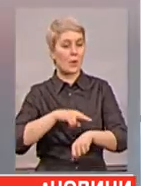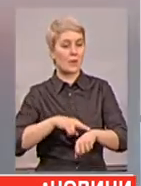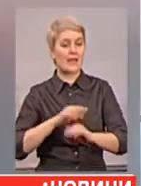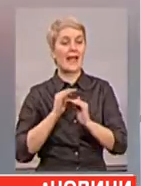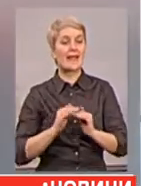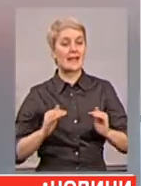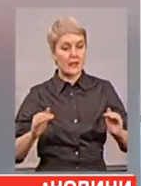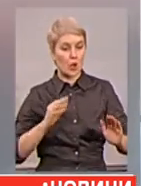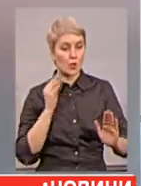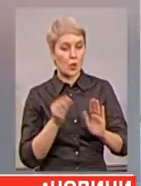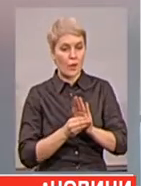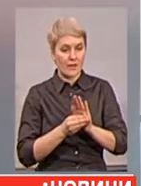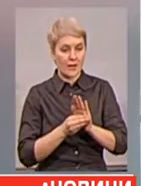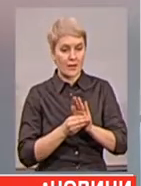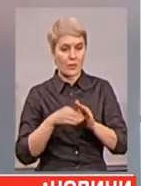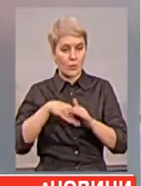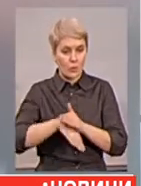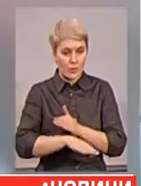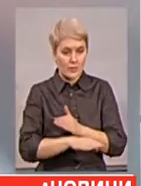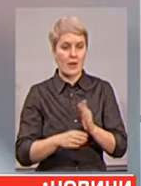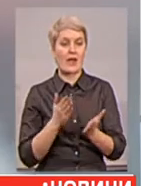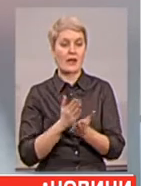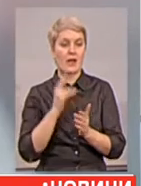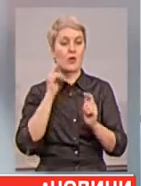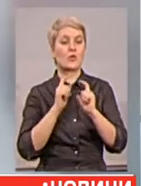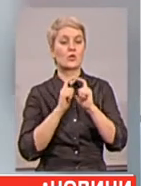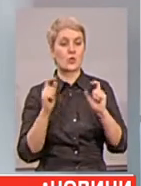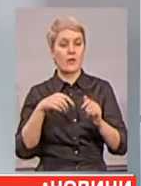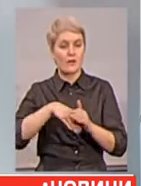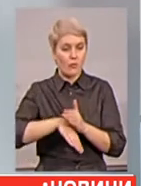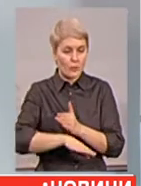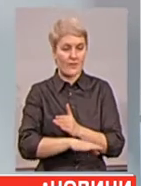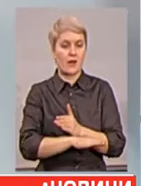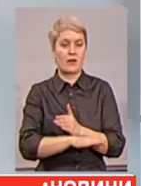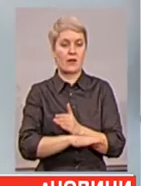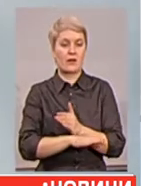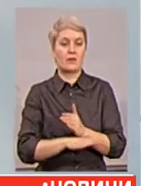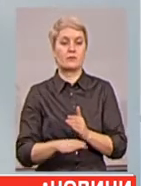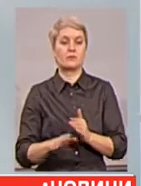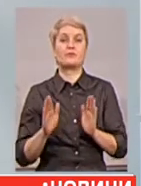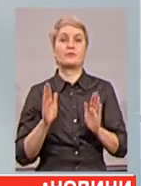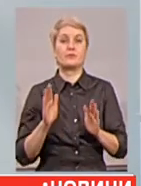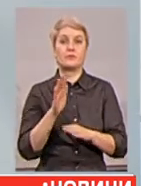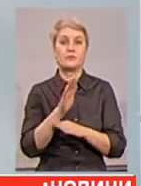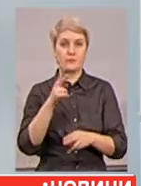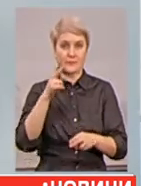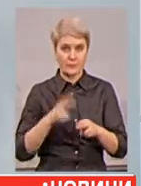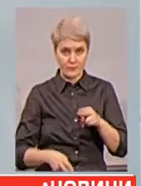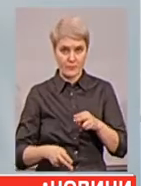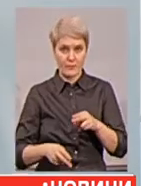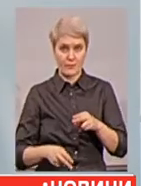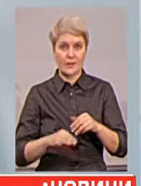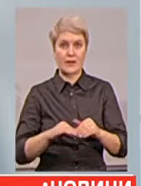Дітей сховали в укриттях, яке є у цій школі, у підвальному провінщині. Як тільки обстріл викінчився, їх